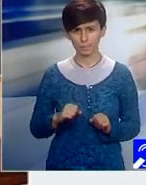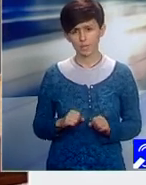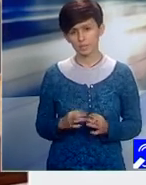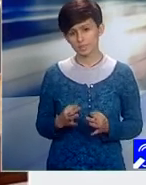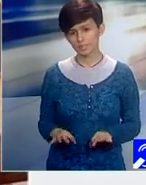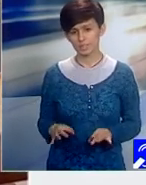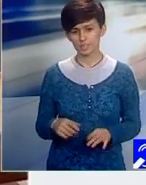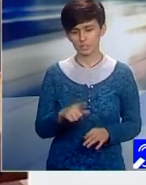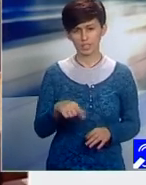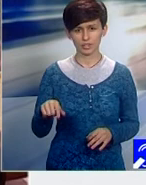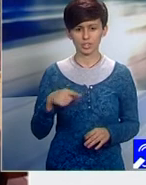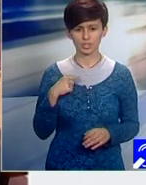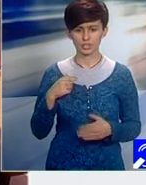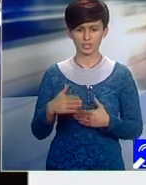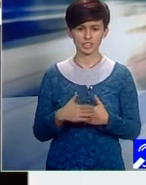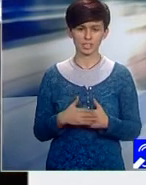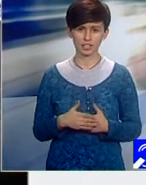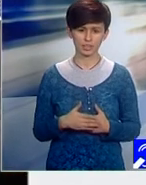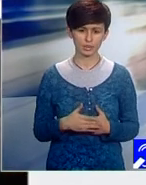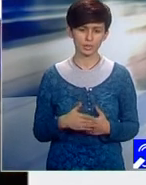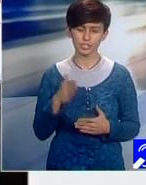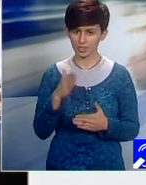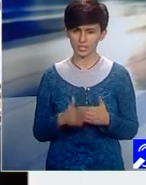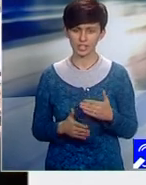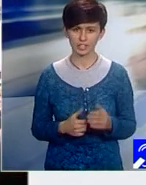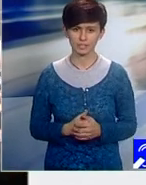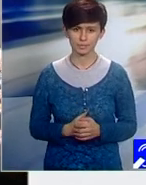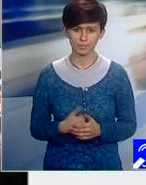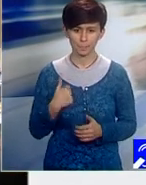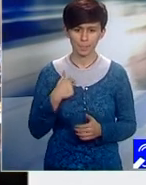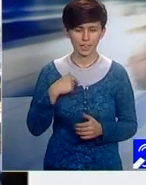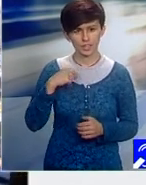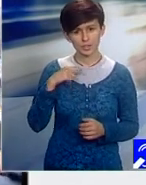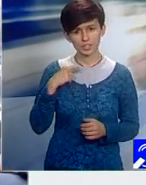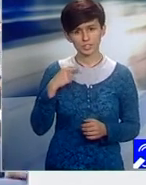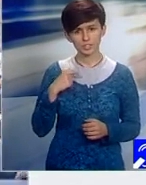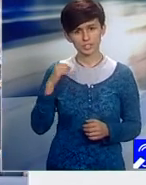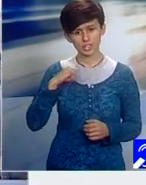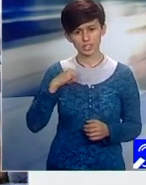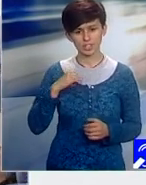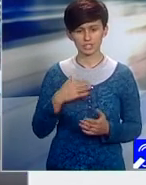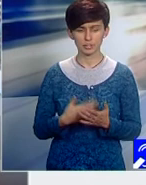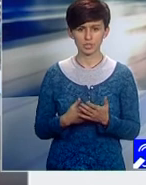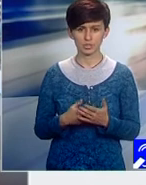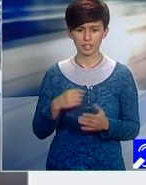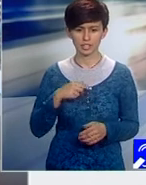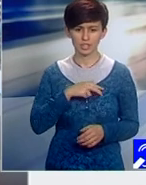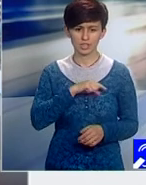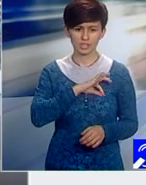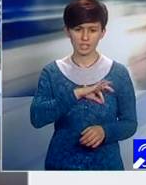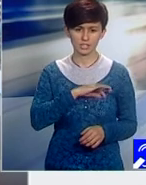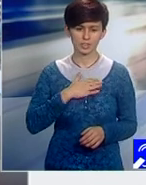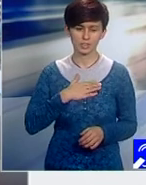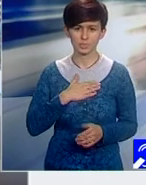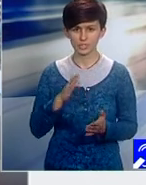acolo în contextul final. Eu sunt parte interesată, fie meu sau calificat în această așa că o vă din mult